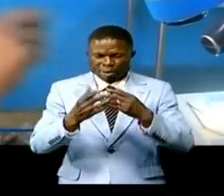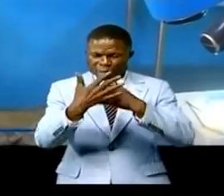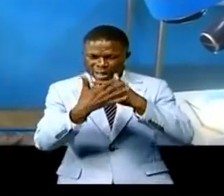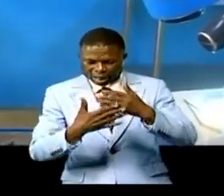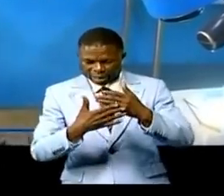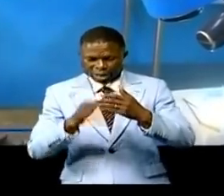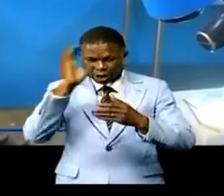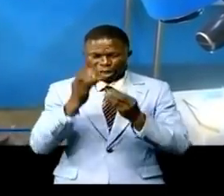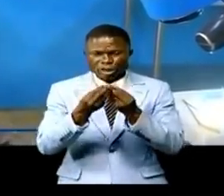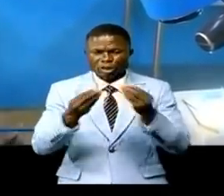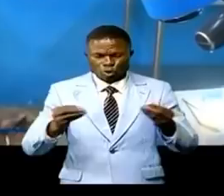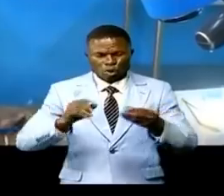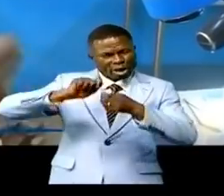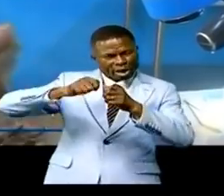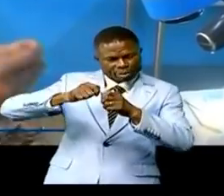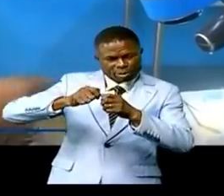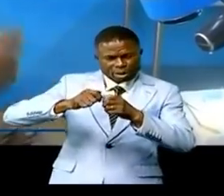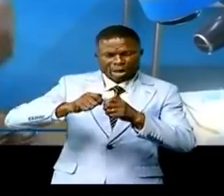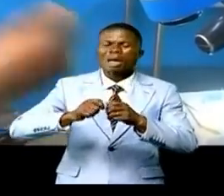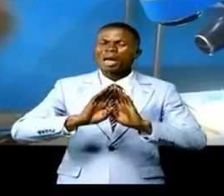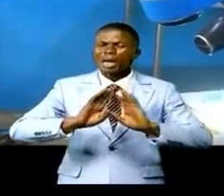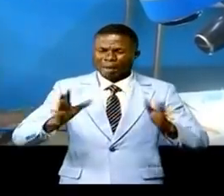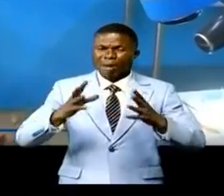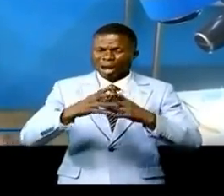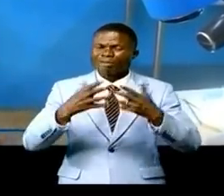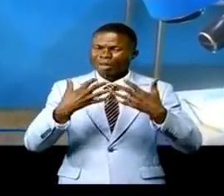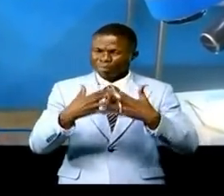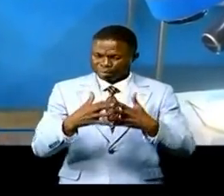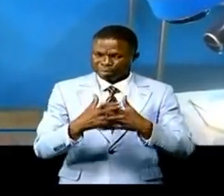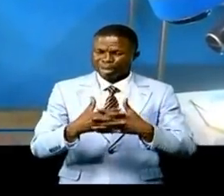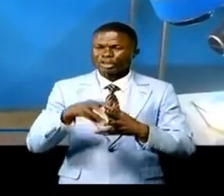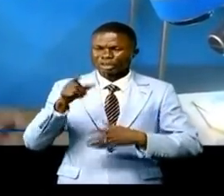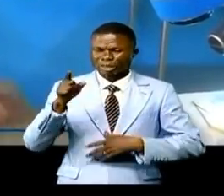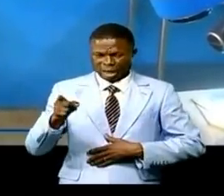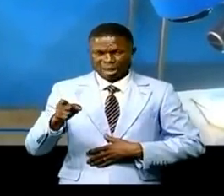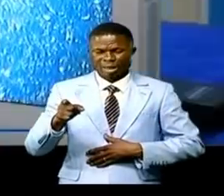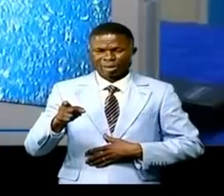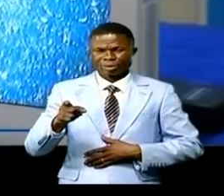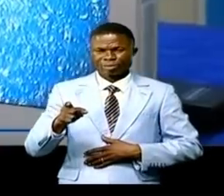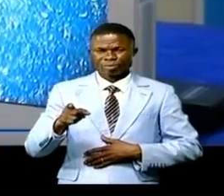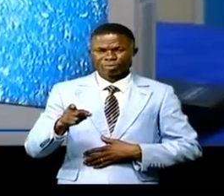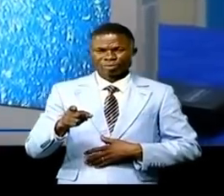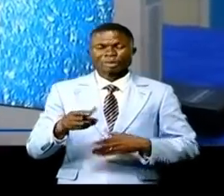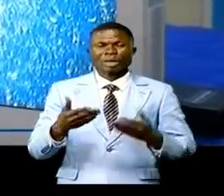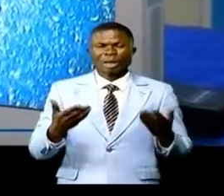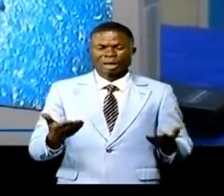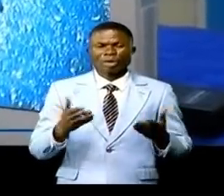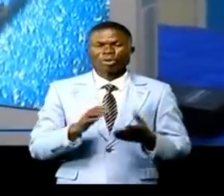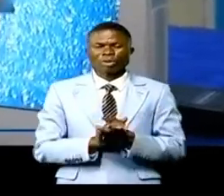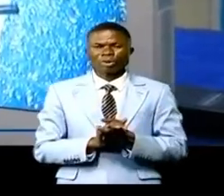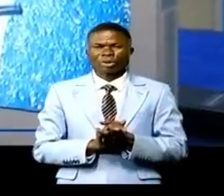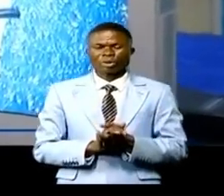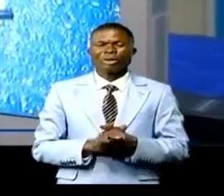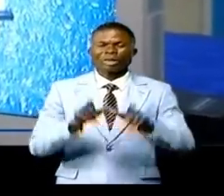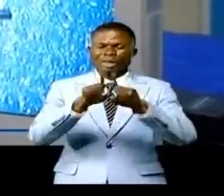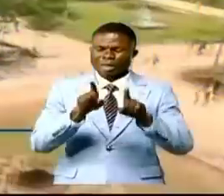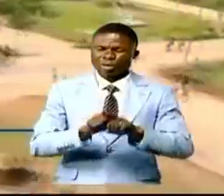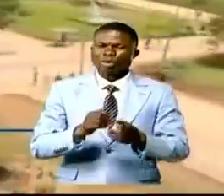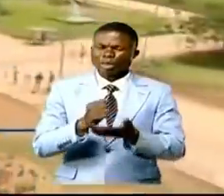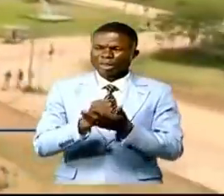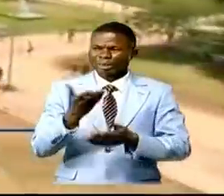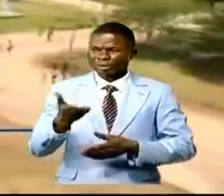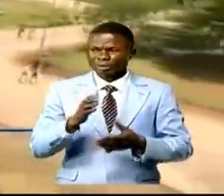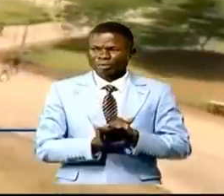aller les bloquer comme vous avez vu là pour les réparer avec des fils comme on l'a fait parce que ce sont des fils microscopiques qui ne sont pas faciles à voir